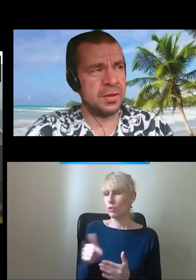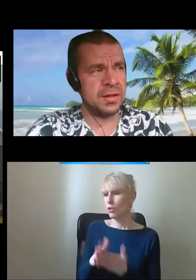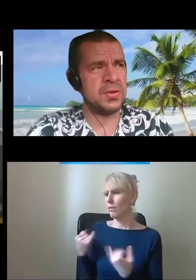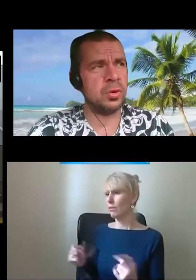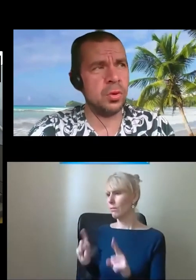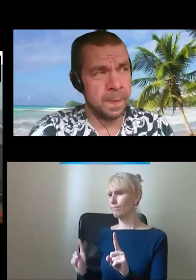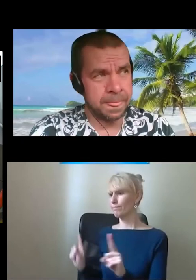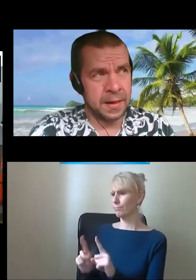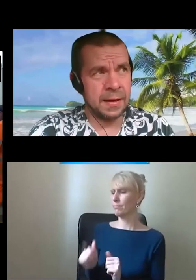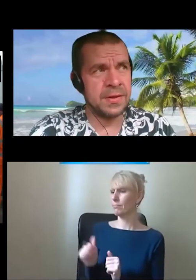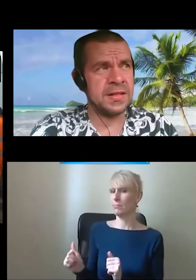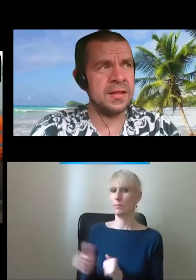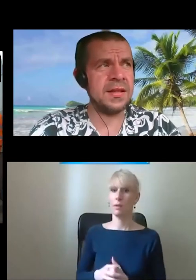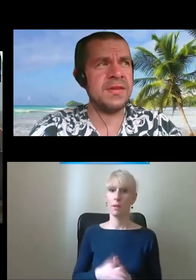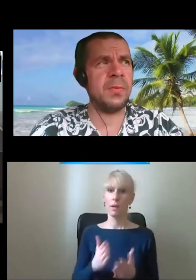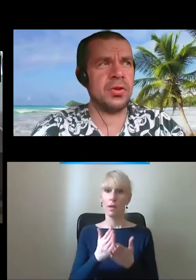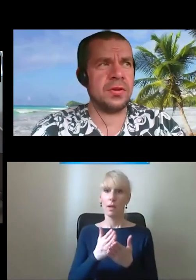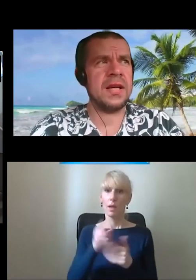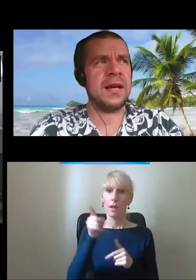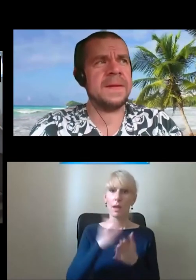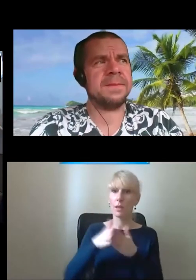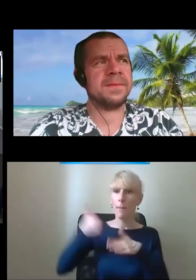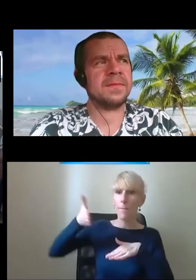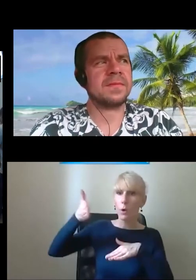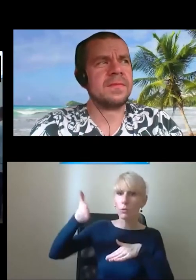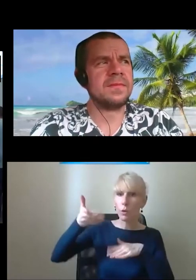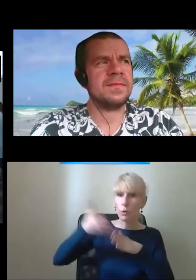zobaczcie, jesteśmy tu, tam jest pociąg, tak?